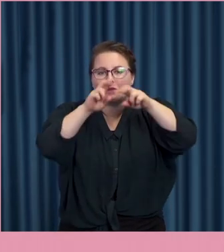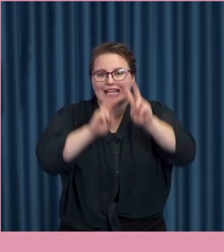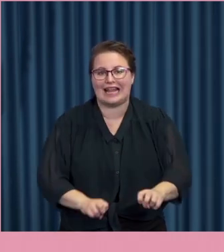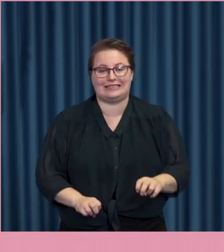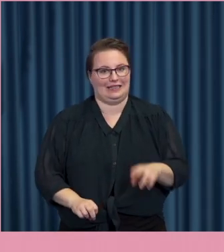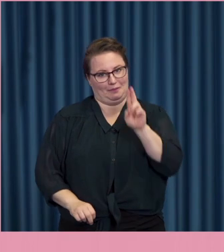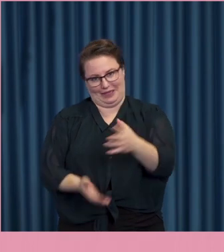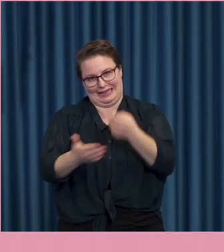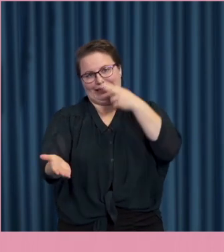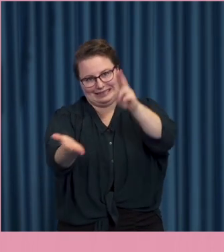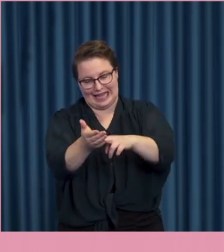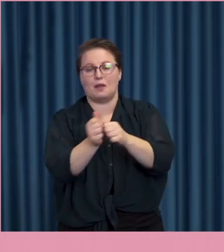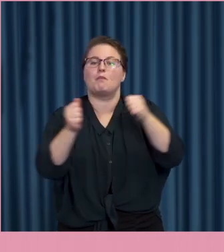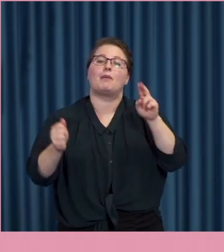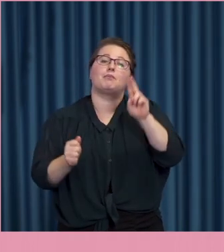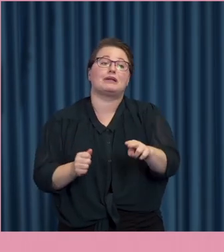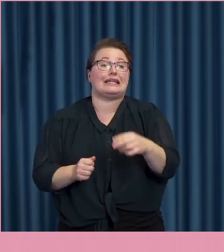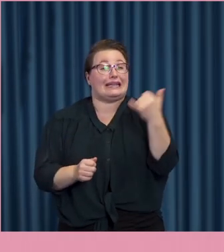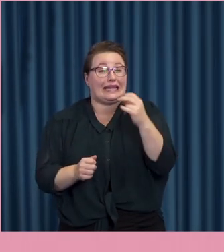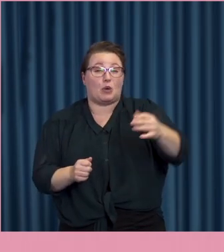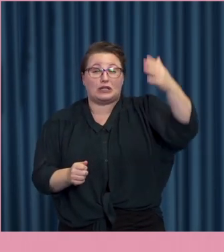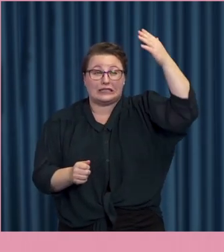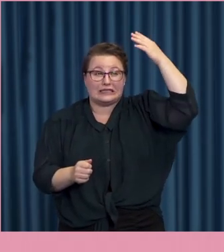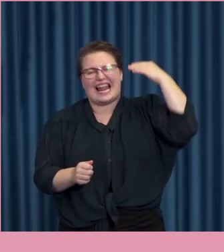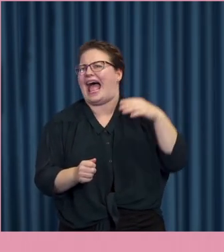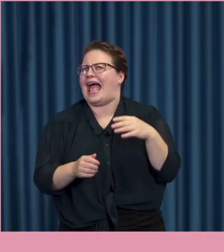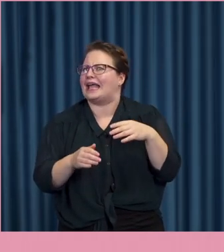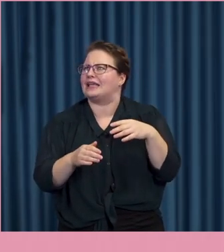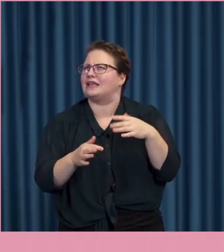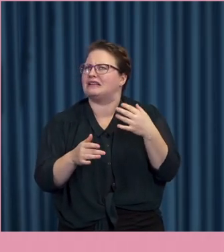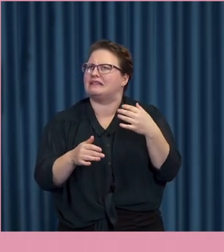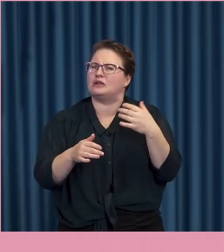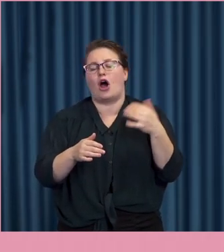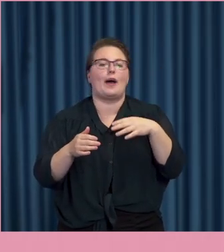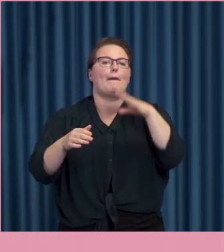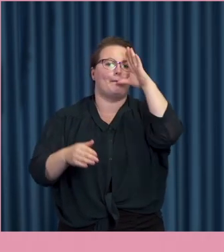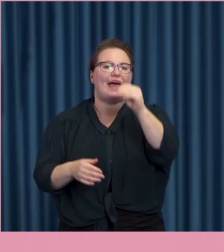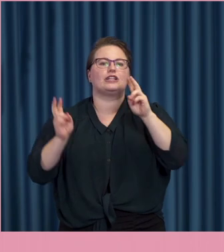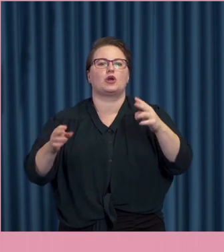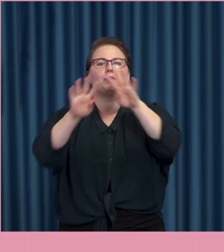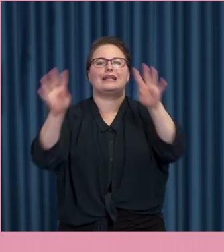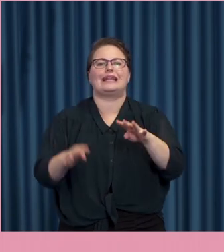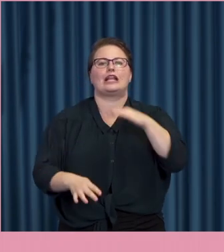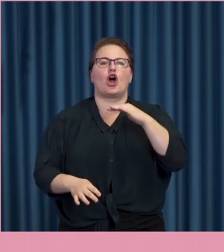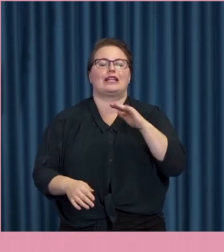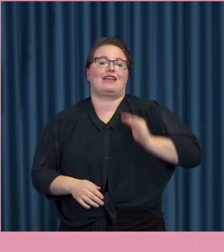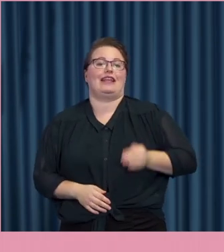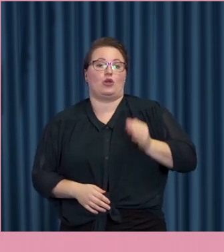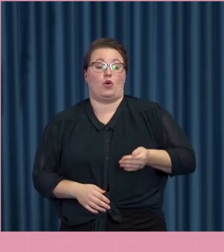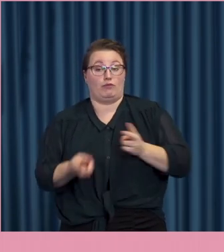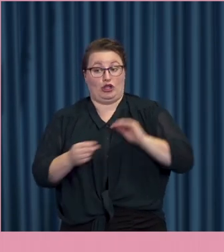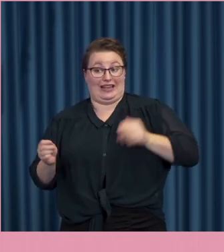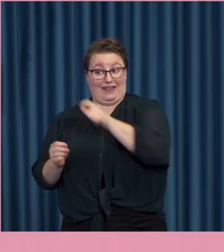som Uppdraggranskning gjorde för tryggt tio år sedan. Eller nej, det är lite minnen tio år sedan. Män som näthatar kvinnor. Där kvinnor i